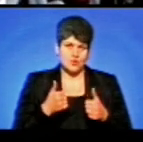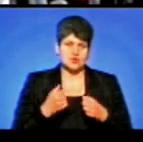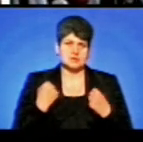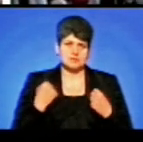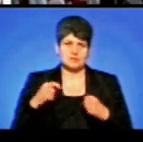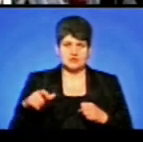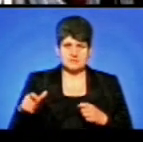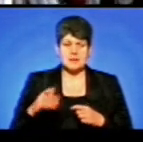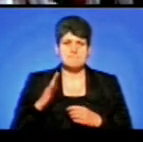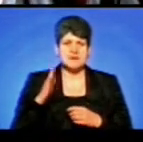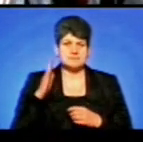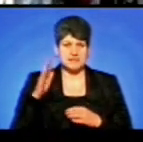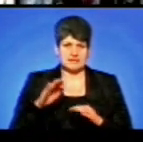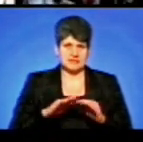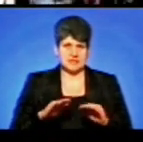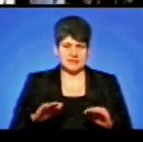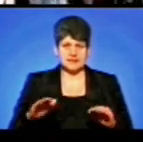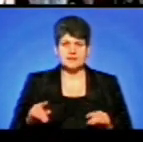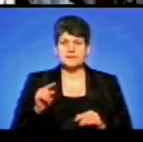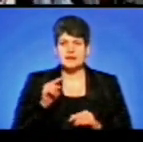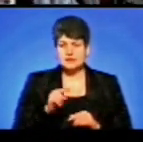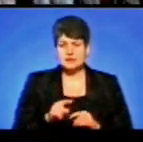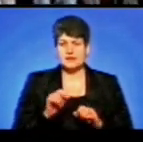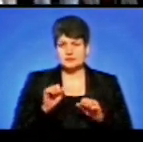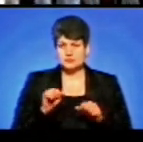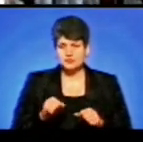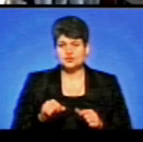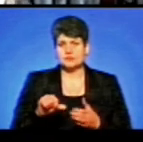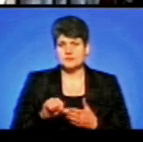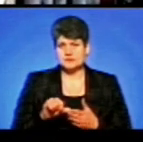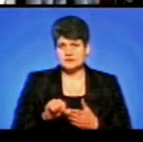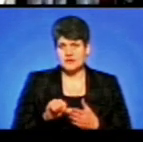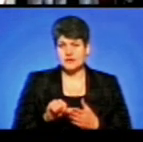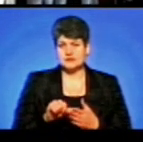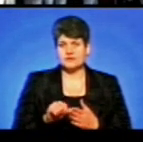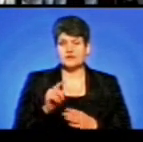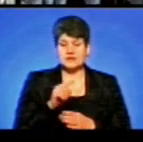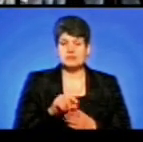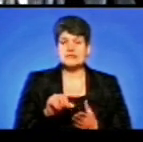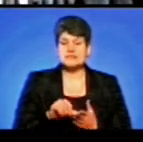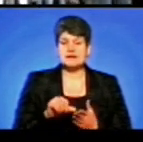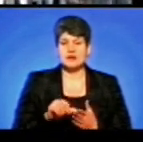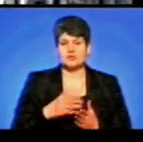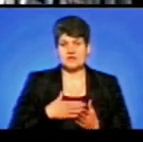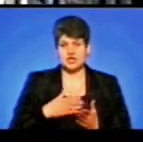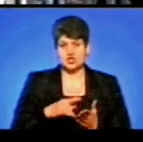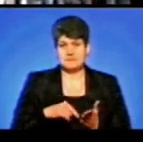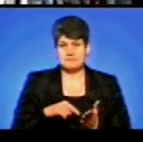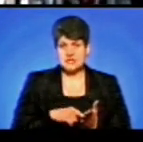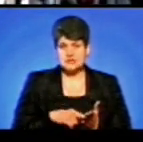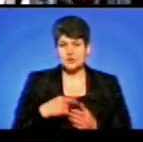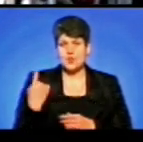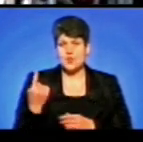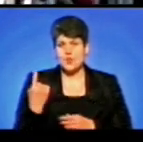спортсмени, досить перспективні дітки, і тому вони гідні представляють наше місто і на